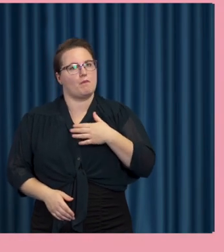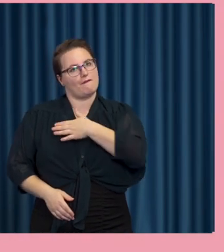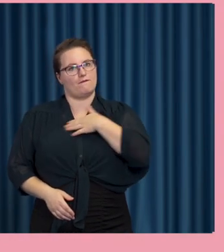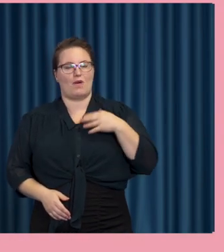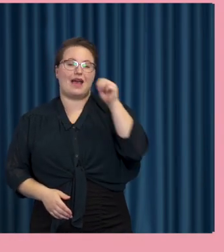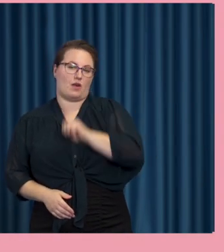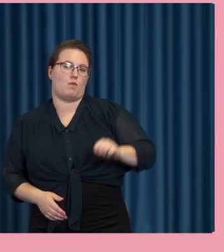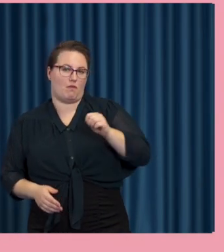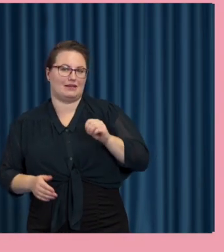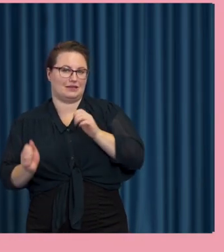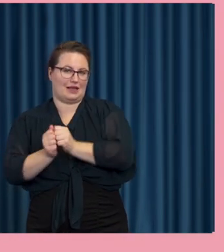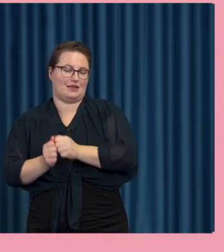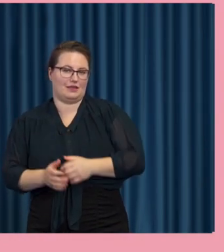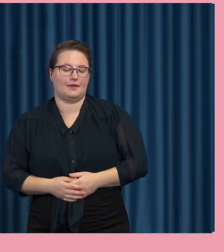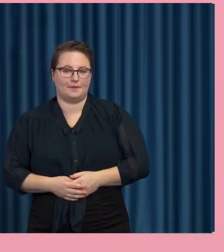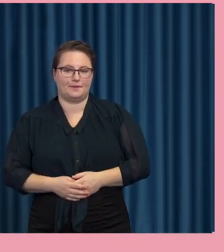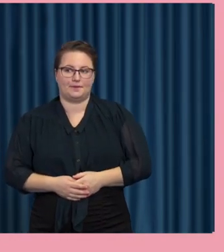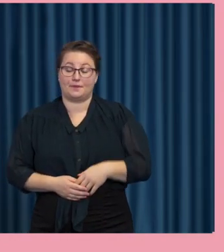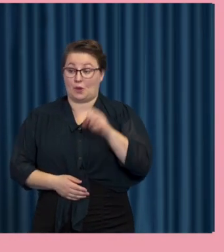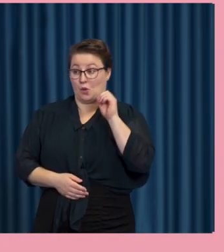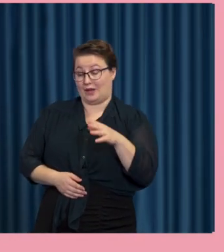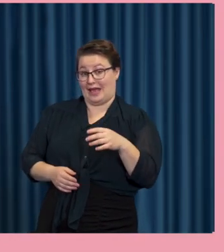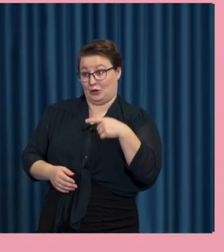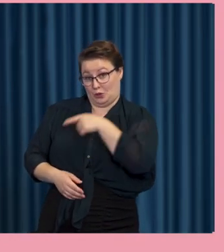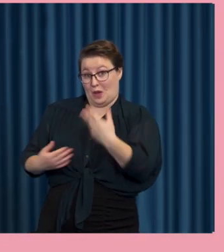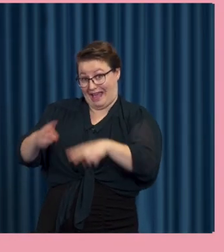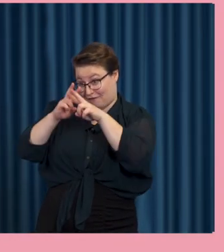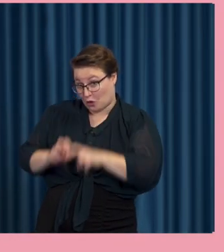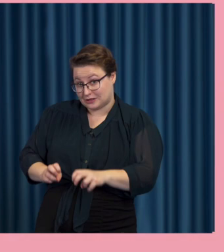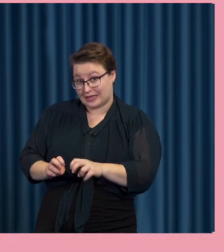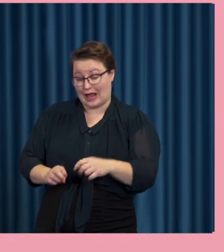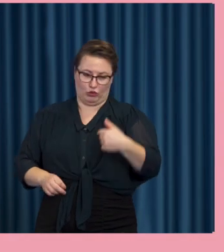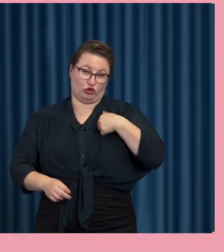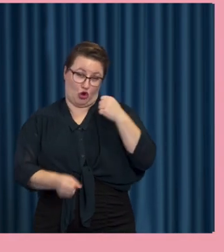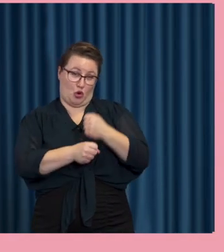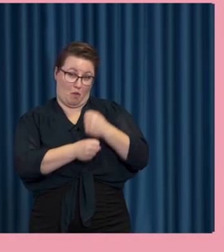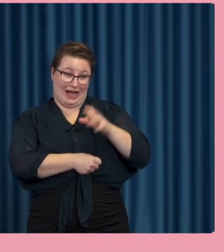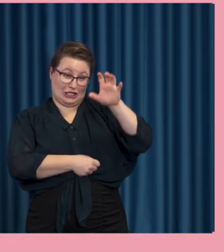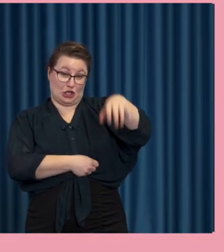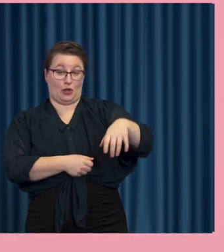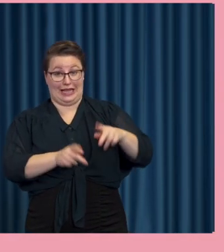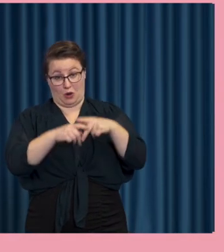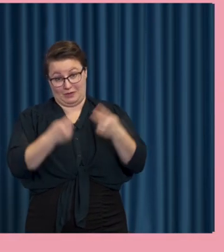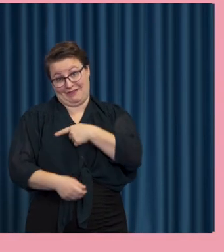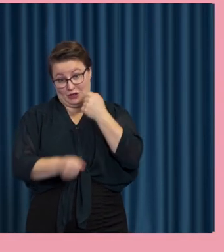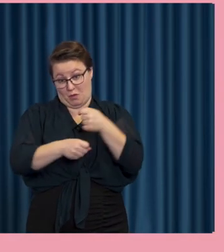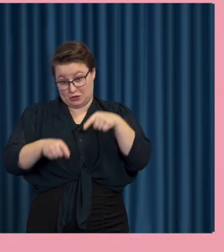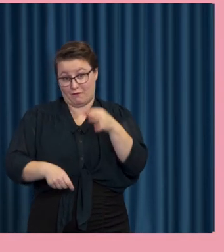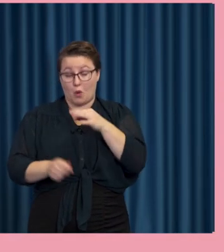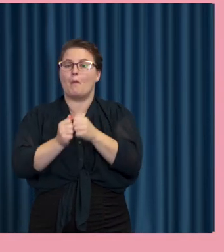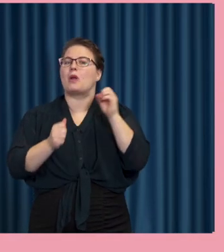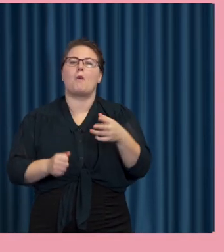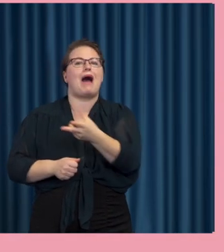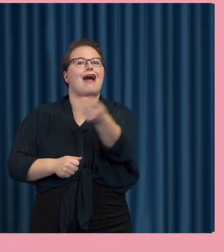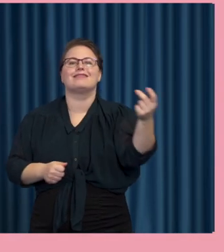Europas väg kan man säga. Och om man nu inte är som du, typ forskarperson eller som jag jobbar i en statlig kommitté som jobbar med de här frågorna.